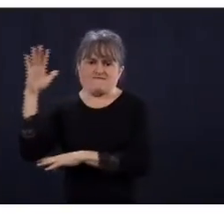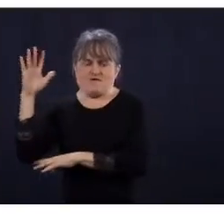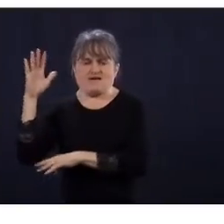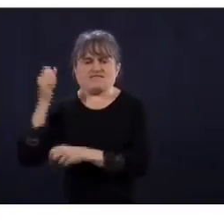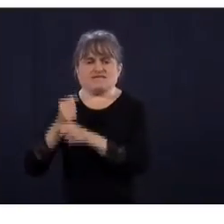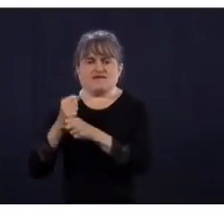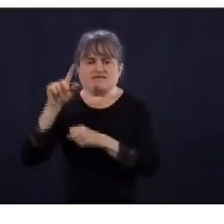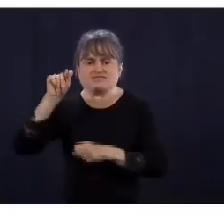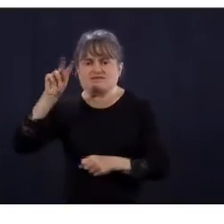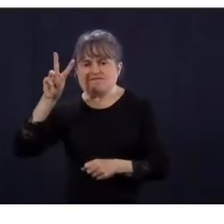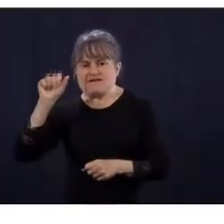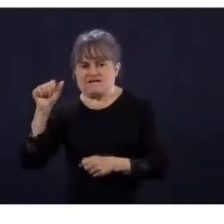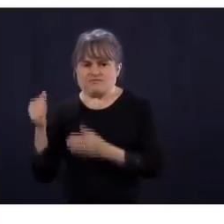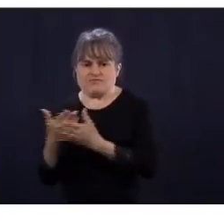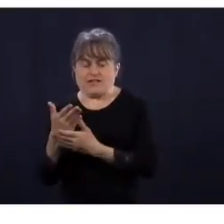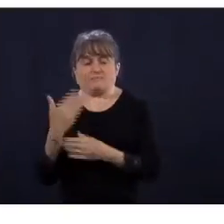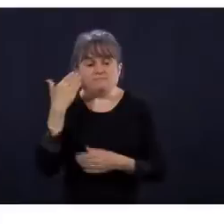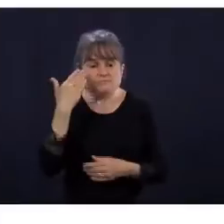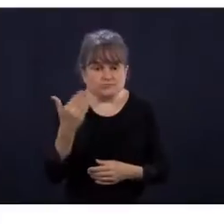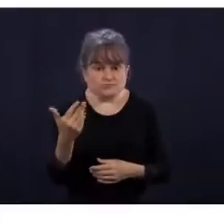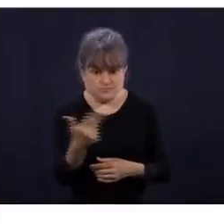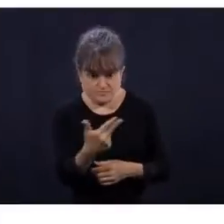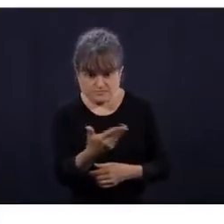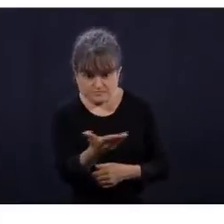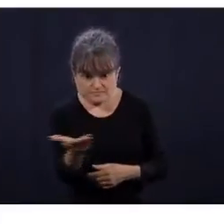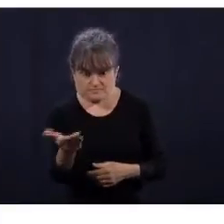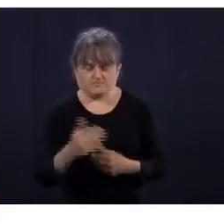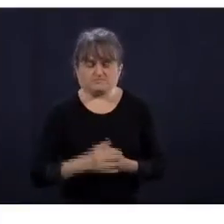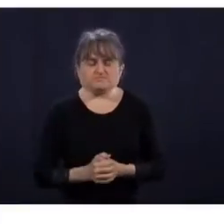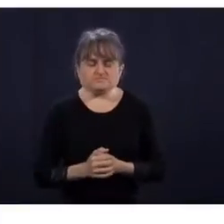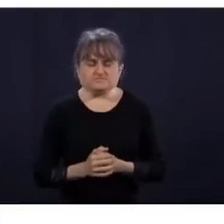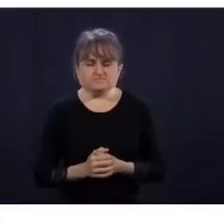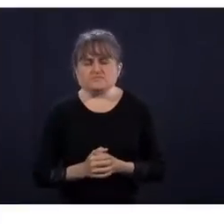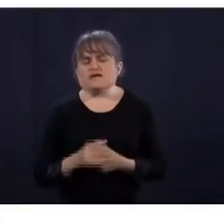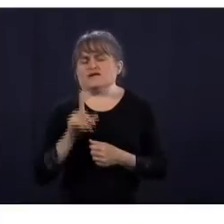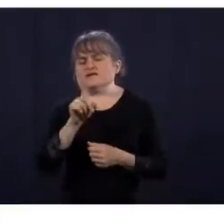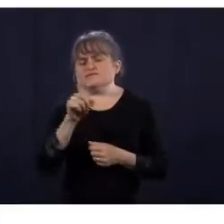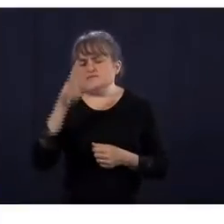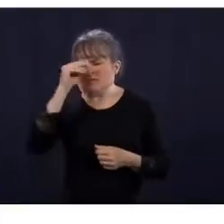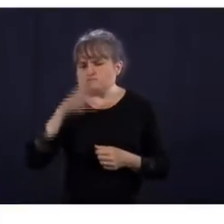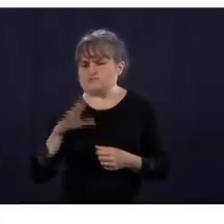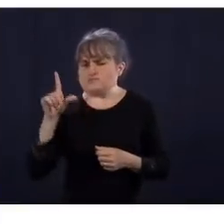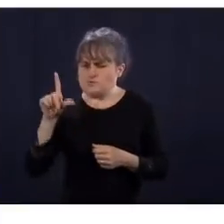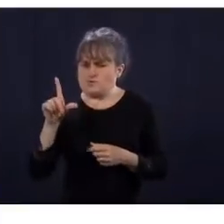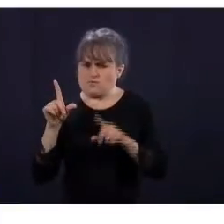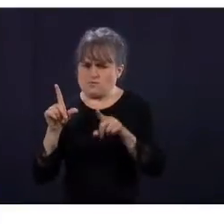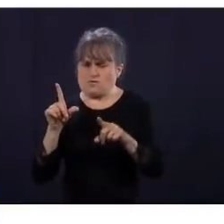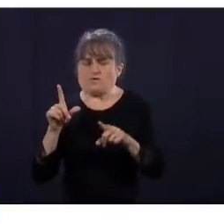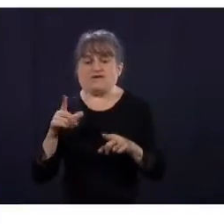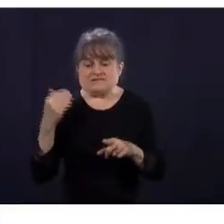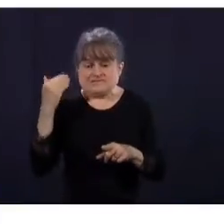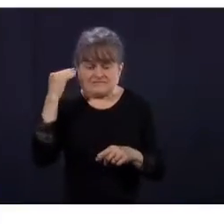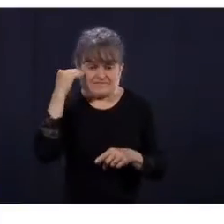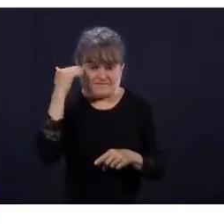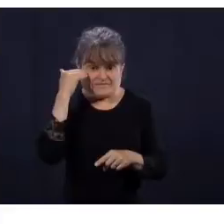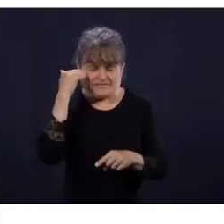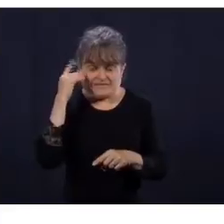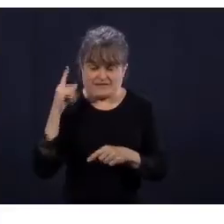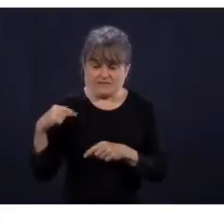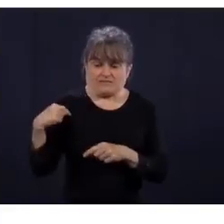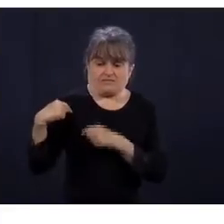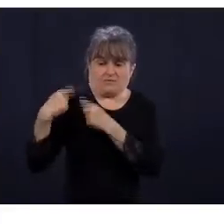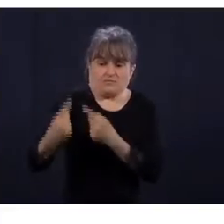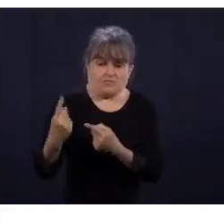Sauf qu'il y a quelqu'un au ministère de la Santé qui a autorisé de louer un hôtel qui appartient à un dirigeant ou qui a des liens avec la